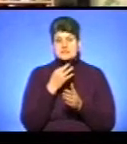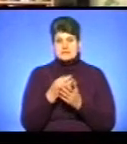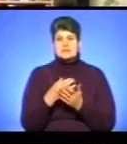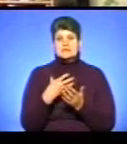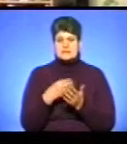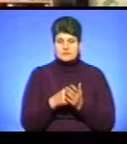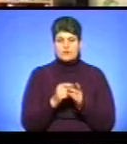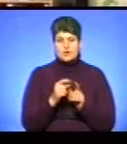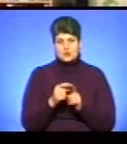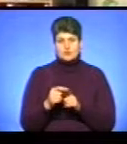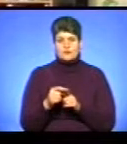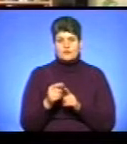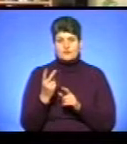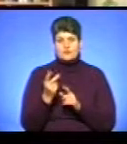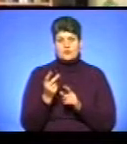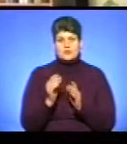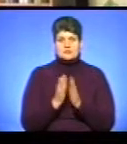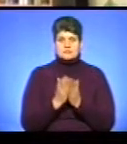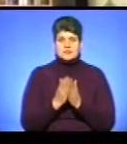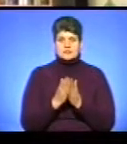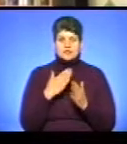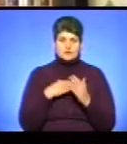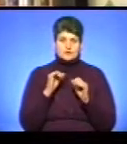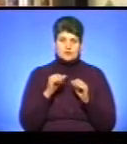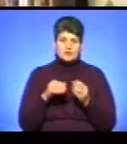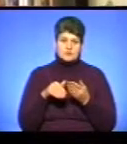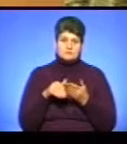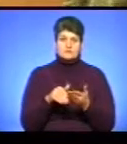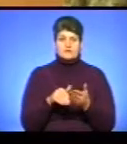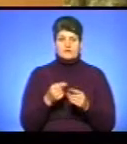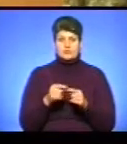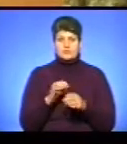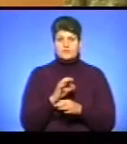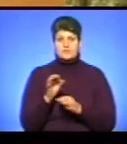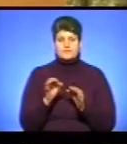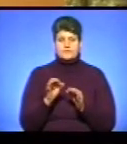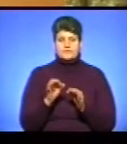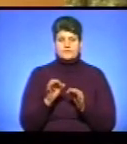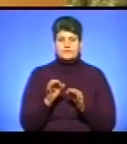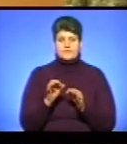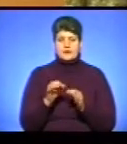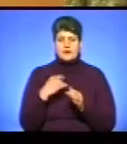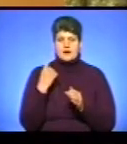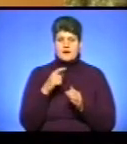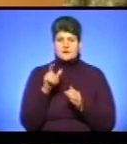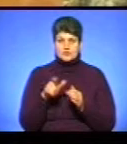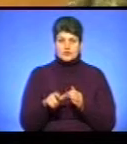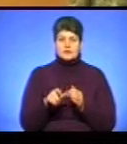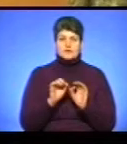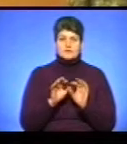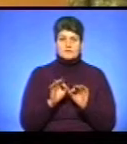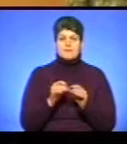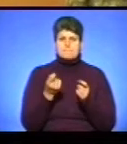в другій збірці. Рада, що змогла долучитися до такого проєкту. Авторка оповідання «Маленькі піщинки